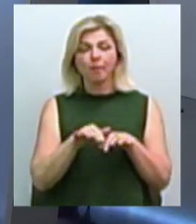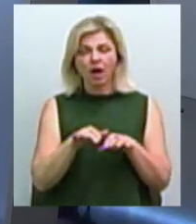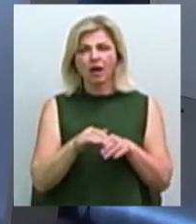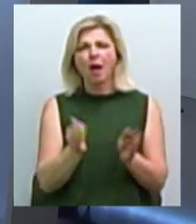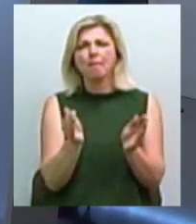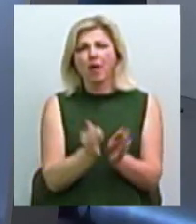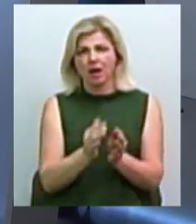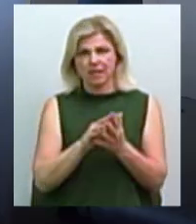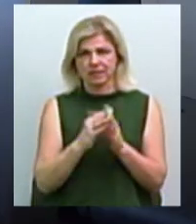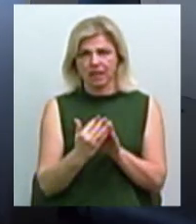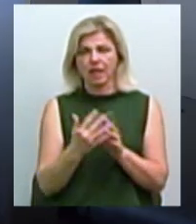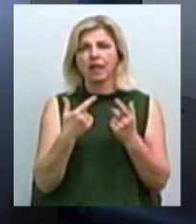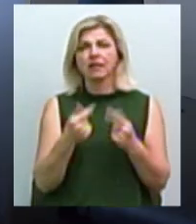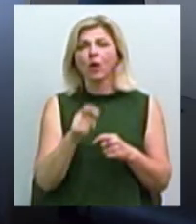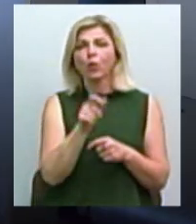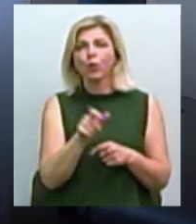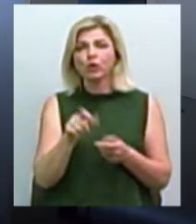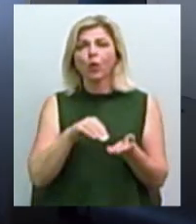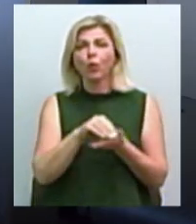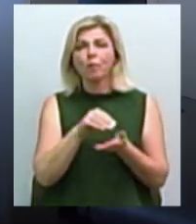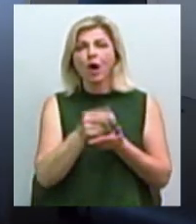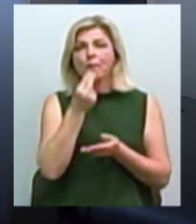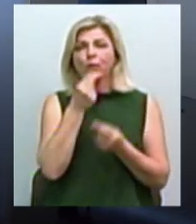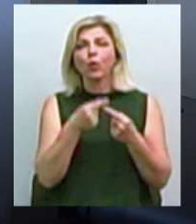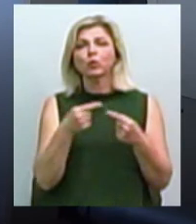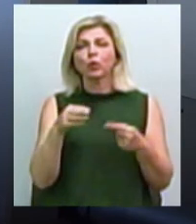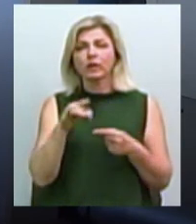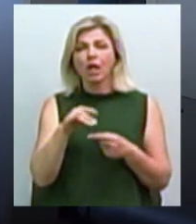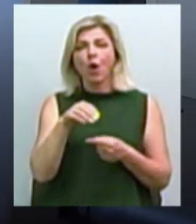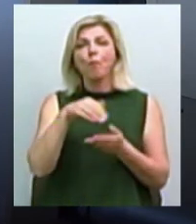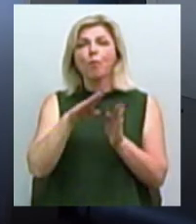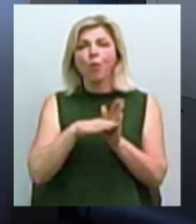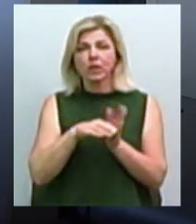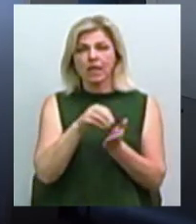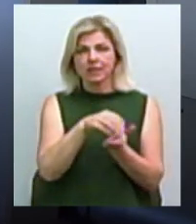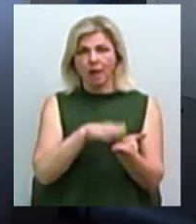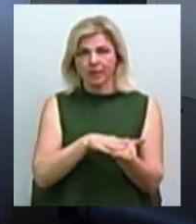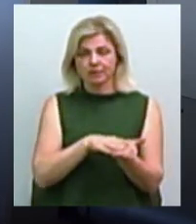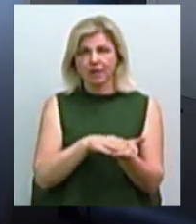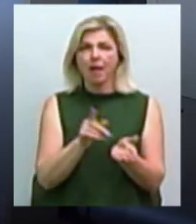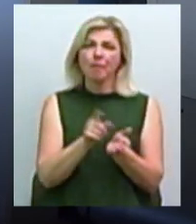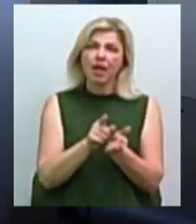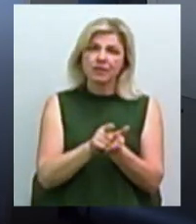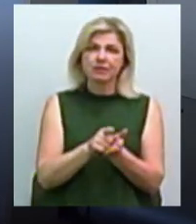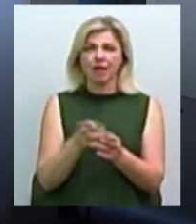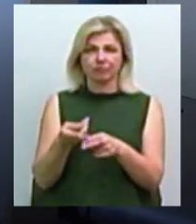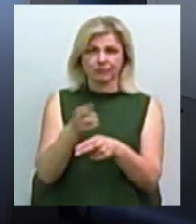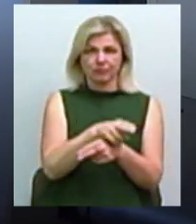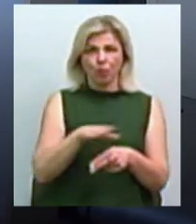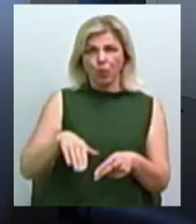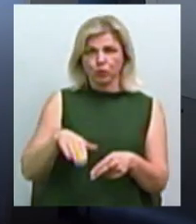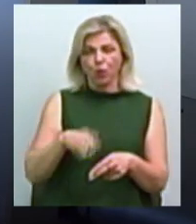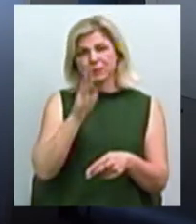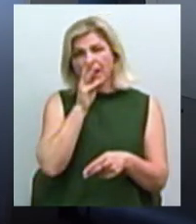маленькому селі, там, де люди купують продукти під запис, тобто під отримання пенсії або підтримання